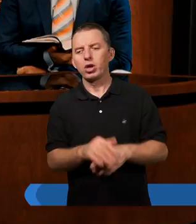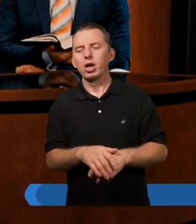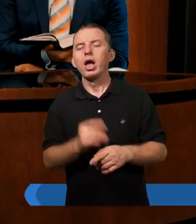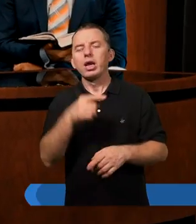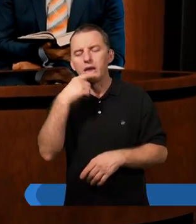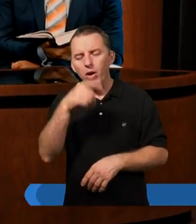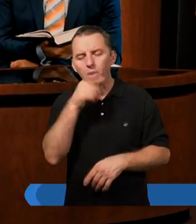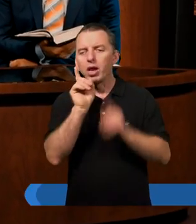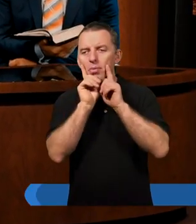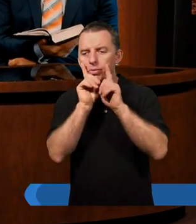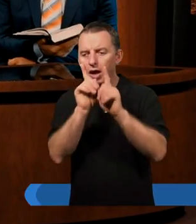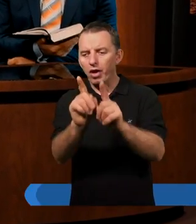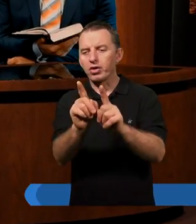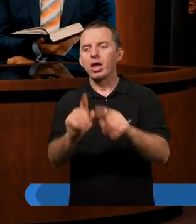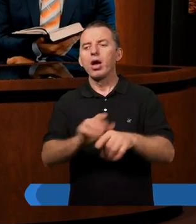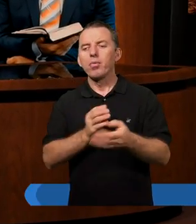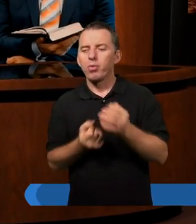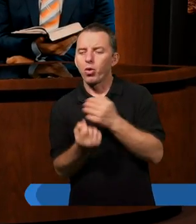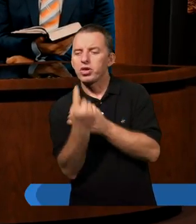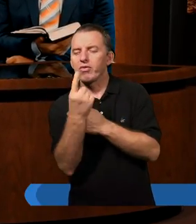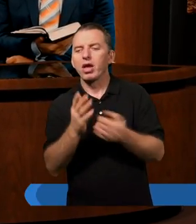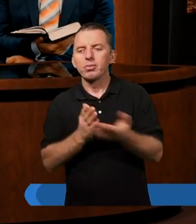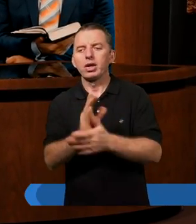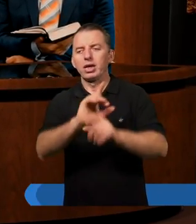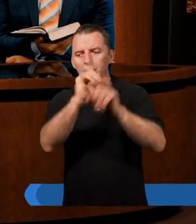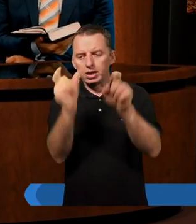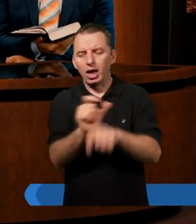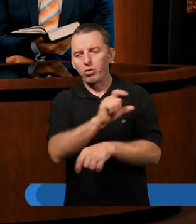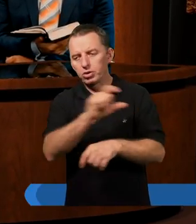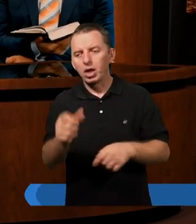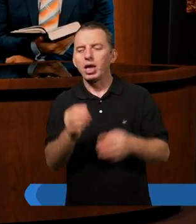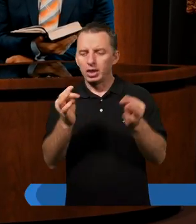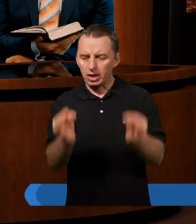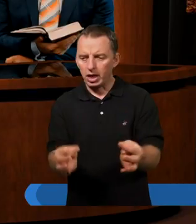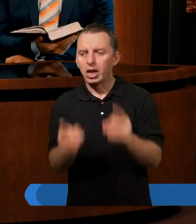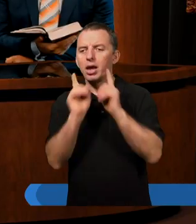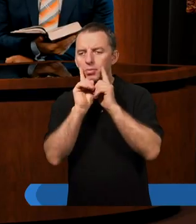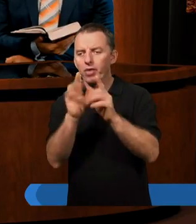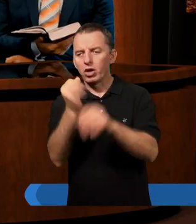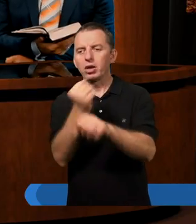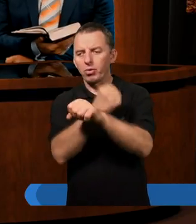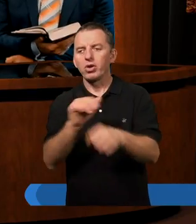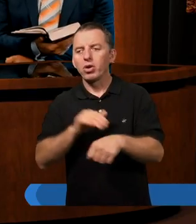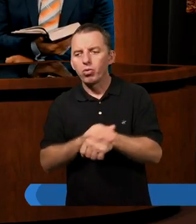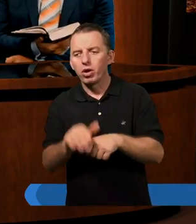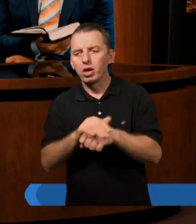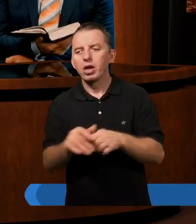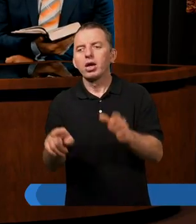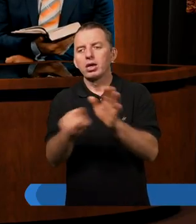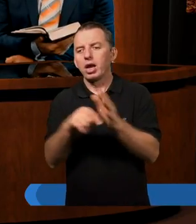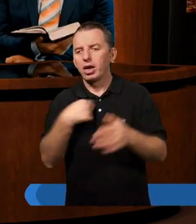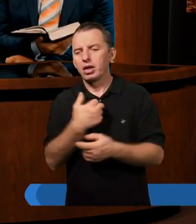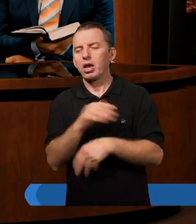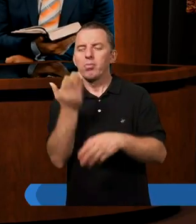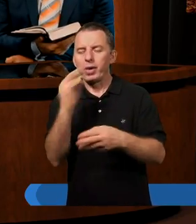zakłamanie tej prawdy pojawia się przez cały czas. I myślę, że teraz ta prawda o zbawieniu z łaski jest dla nas równie